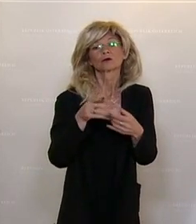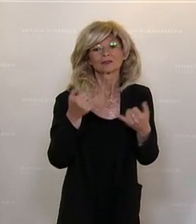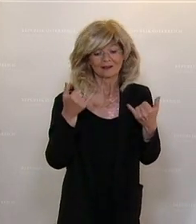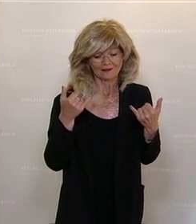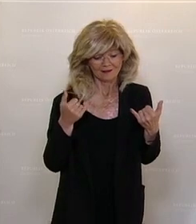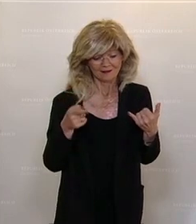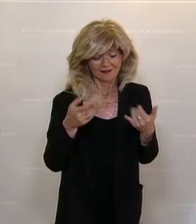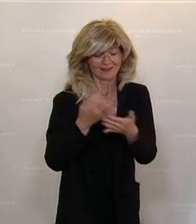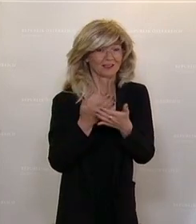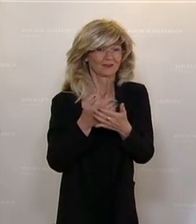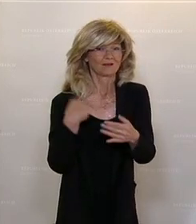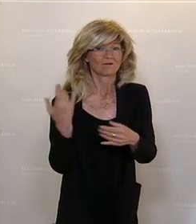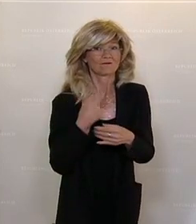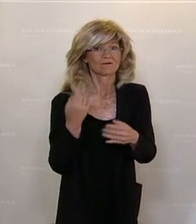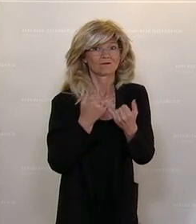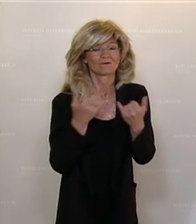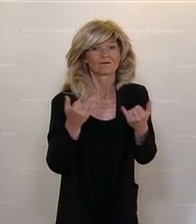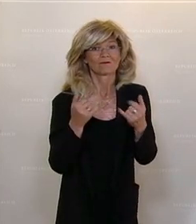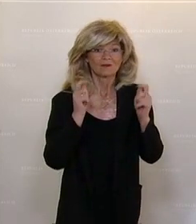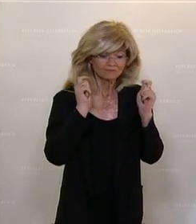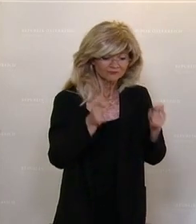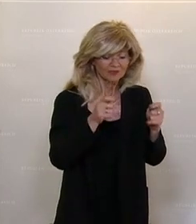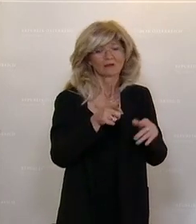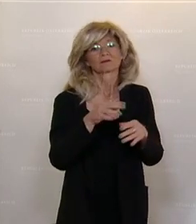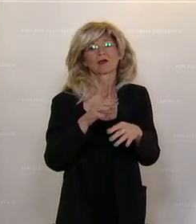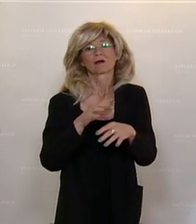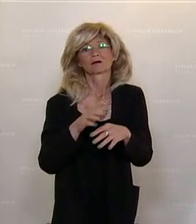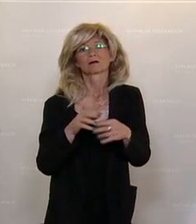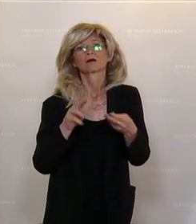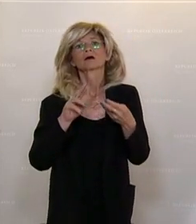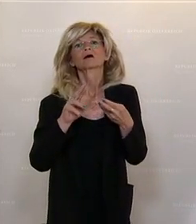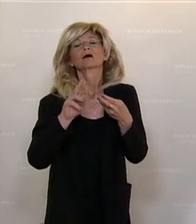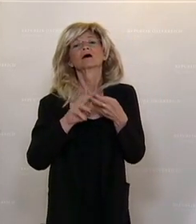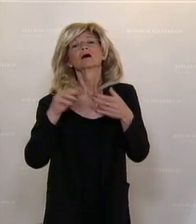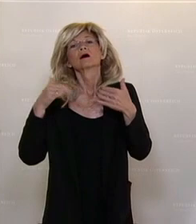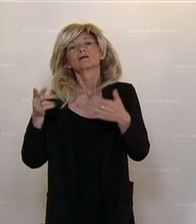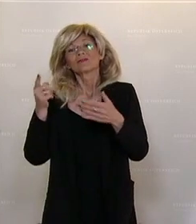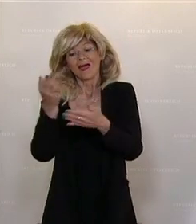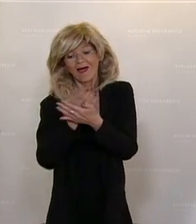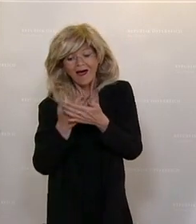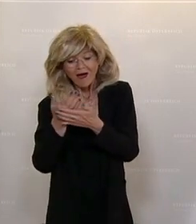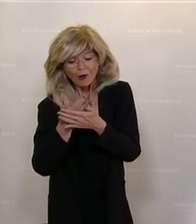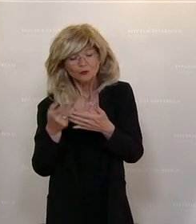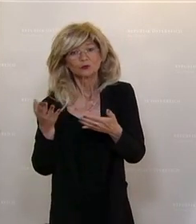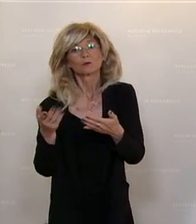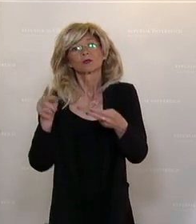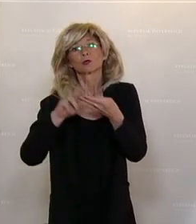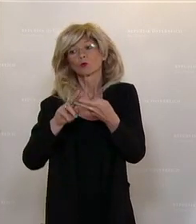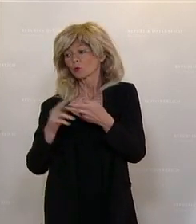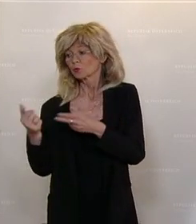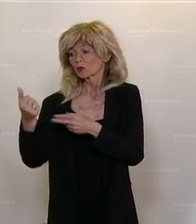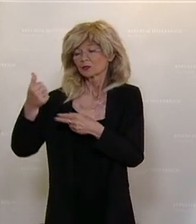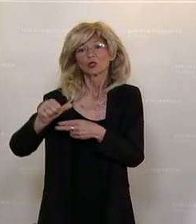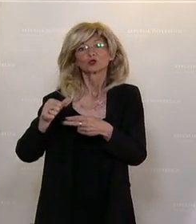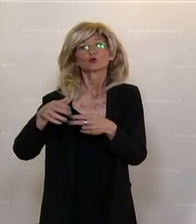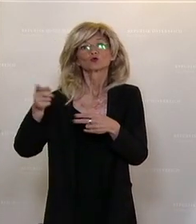das Dienstrecht vor allem im Lehrerbereich zu ändern. Es geht darum, es geht um die Ausbildung vor allem und auch um die zusätzliche